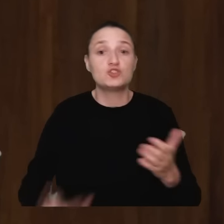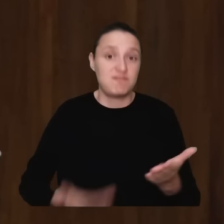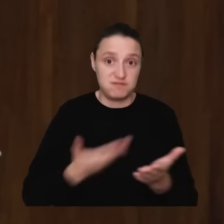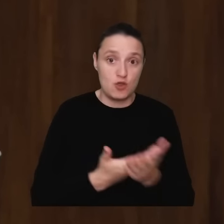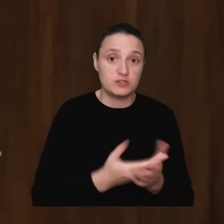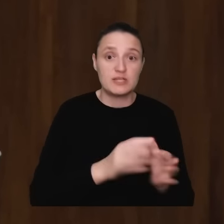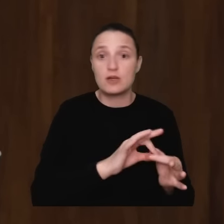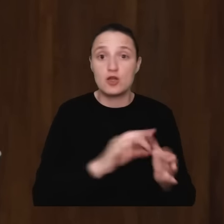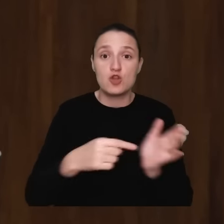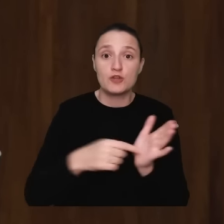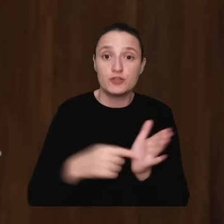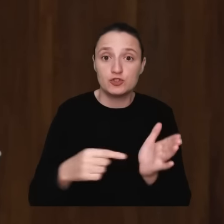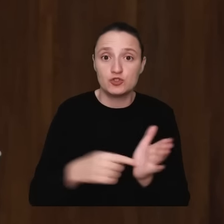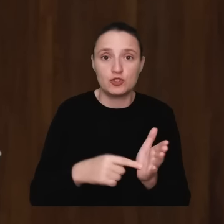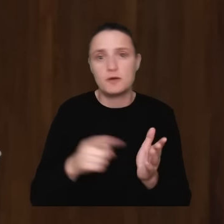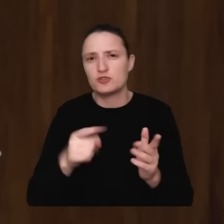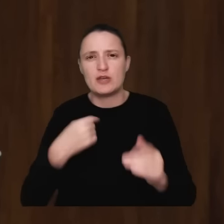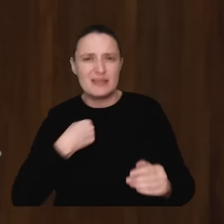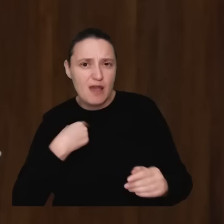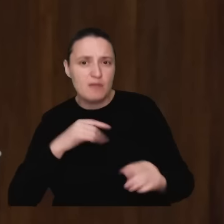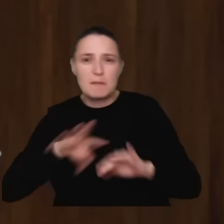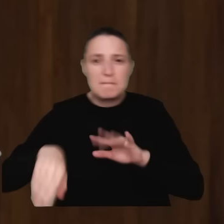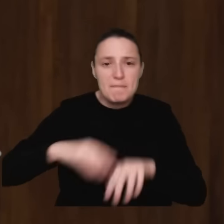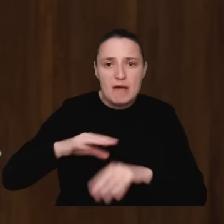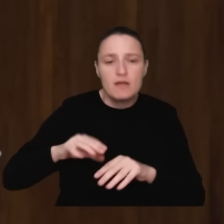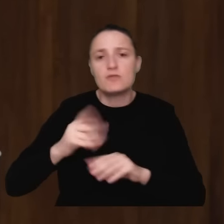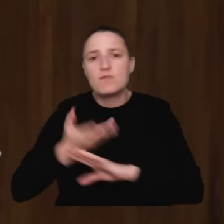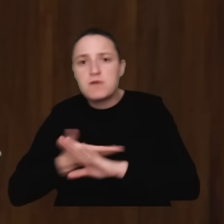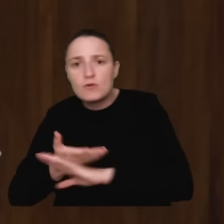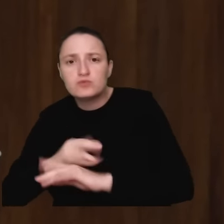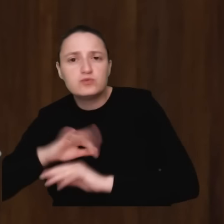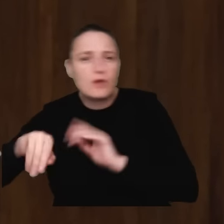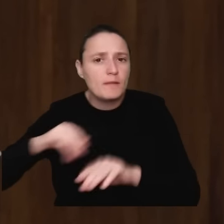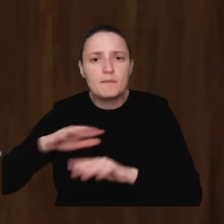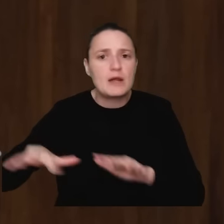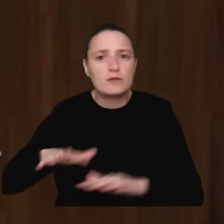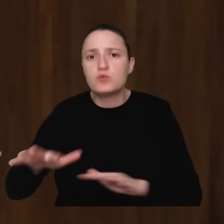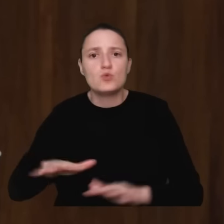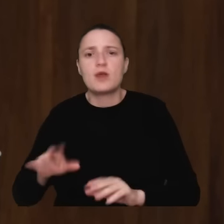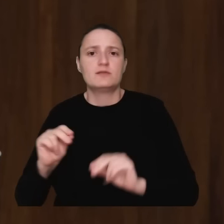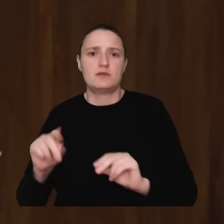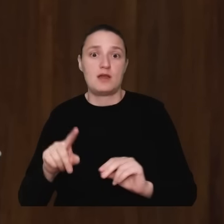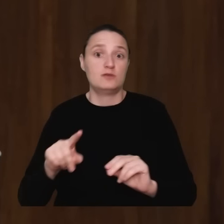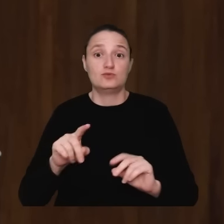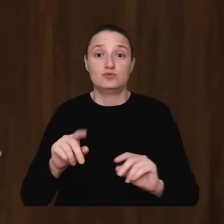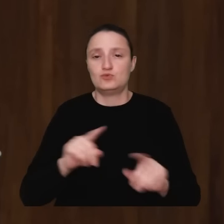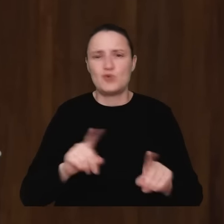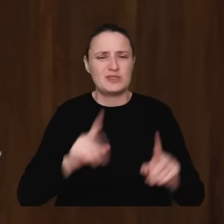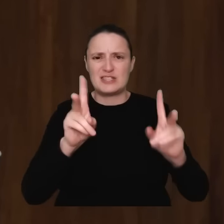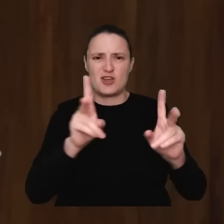rzekomego matoczenia, które już miały rzekomo mieć miejsce, opierają się na wyrwanych z kontekstach, źle